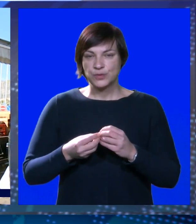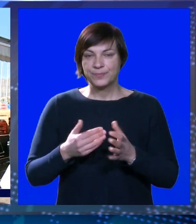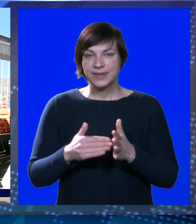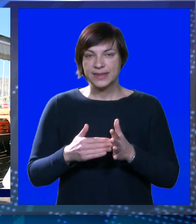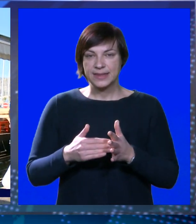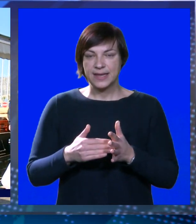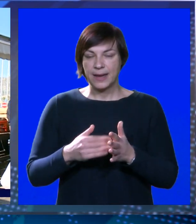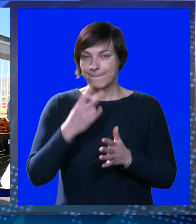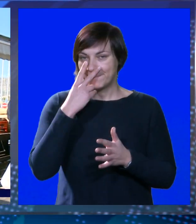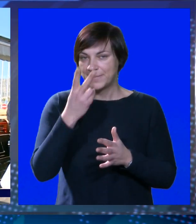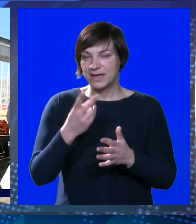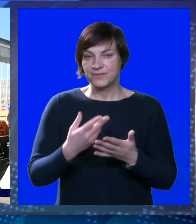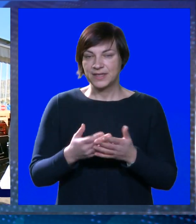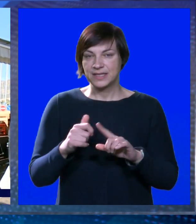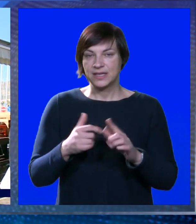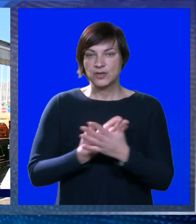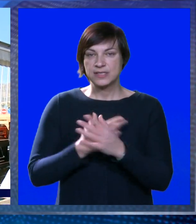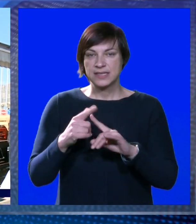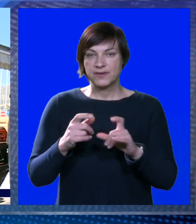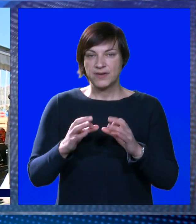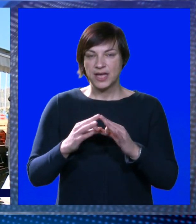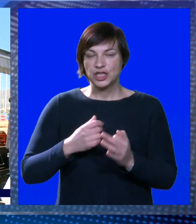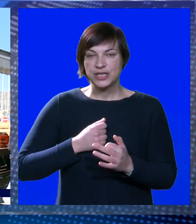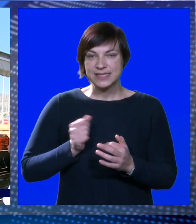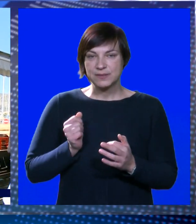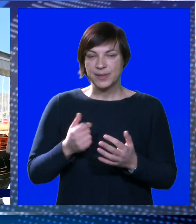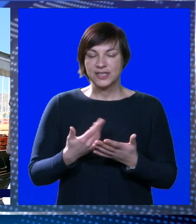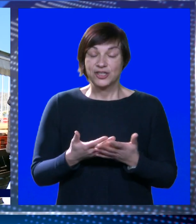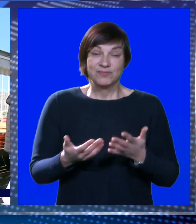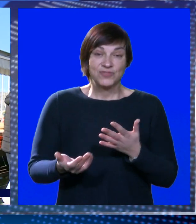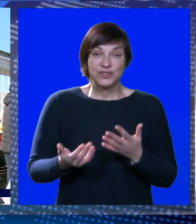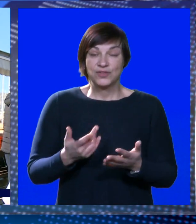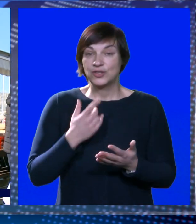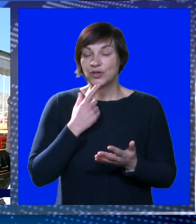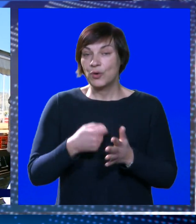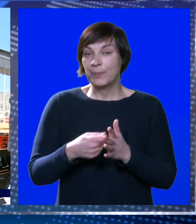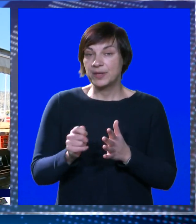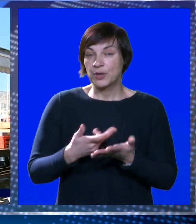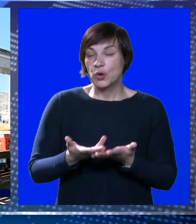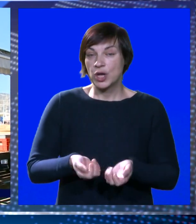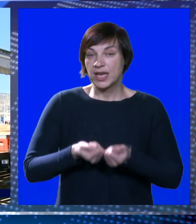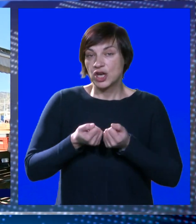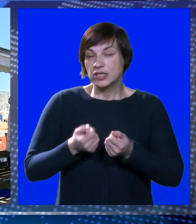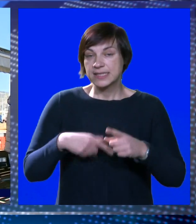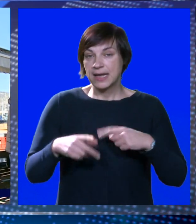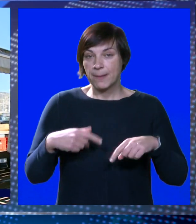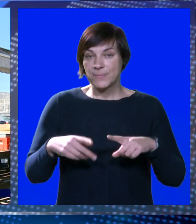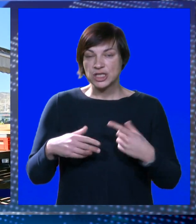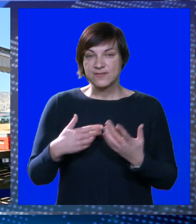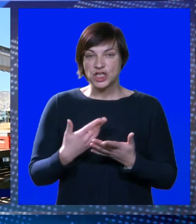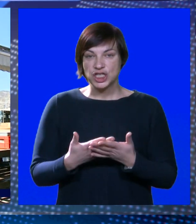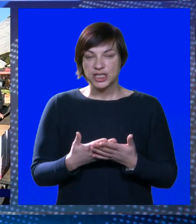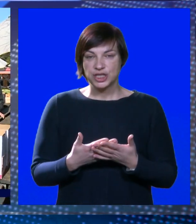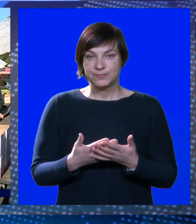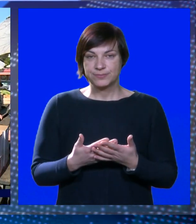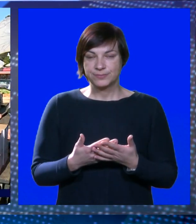treba to, valjda, vidja konzervator, inspektora, ono ko je preprodavač, je nosite, ko je proizvođač i tako